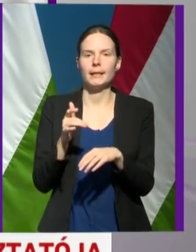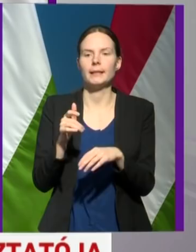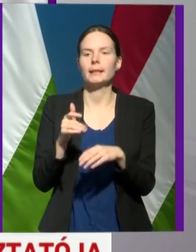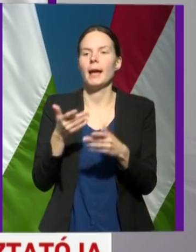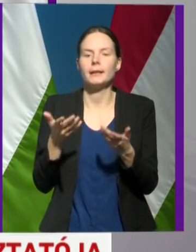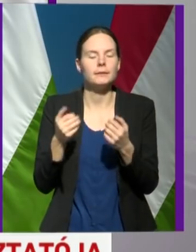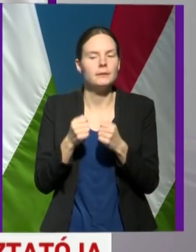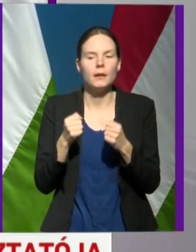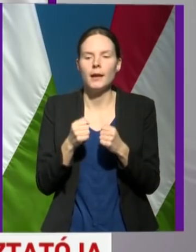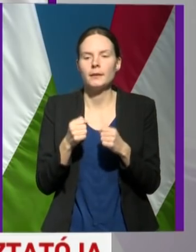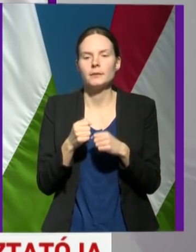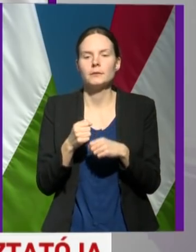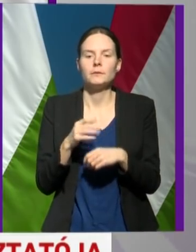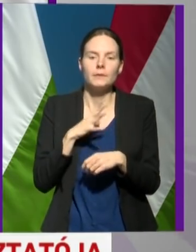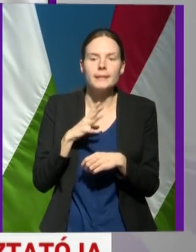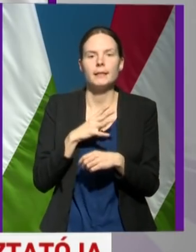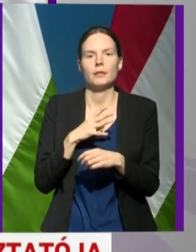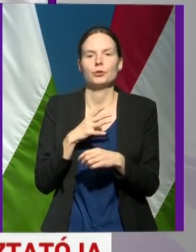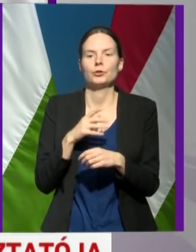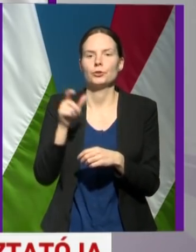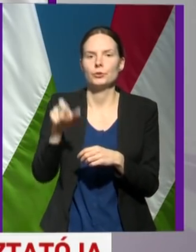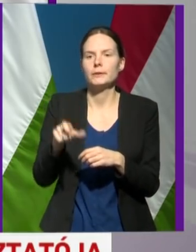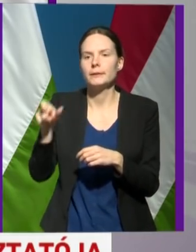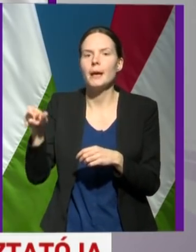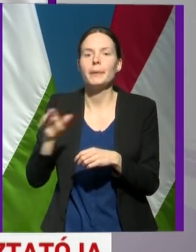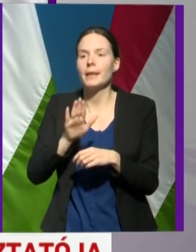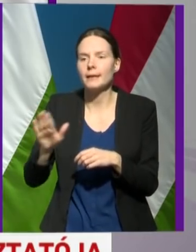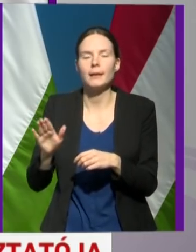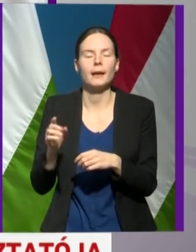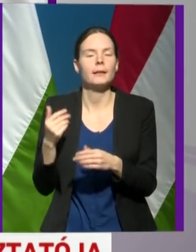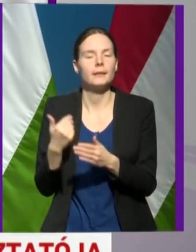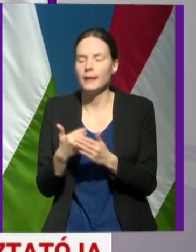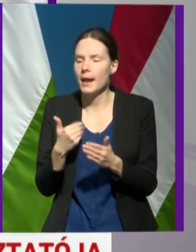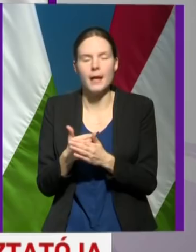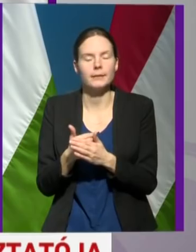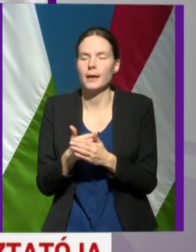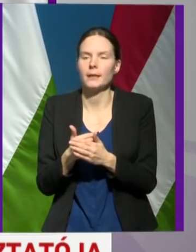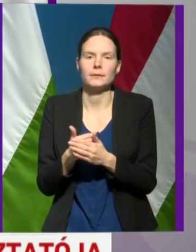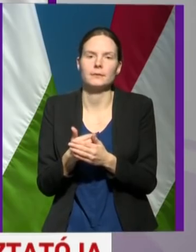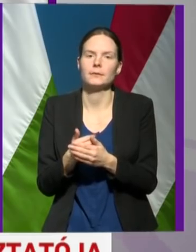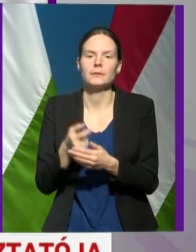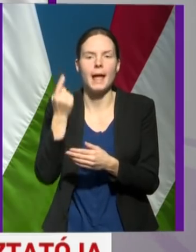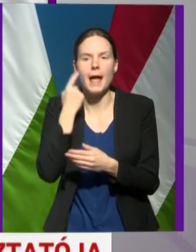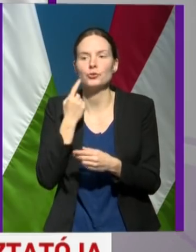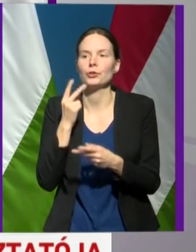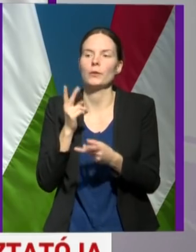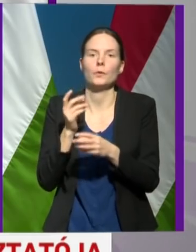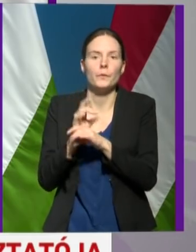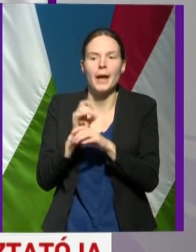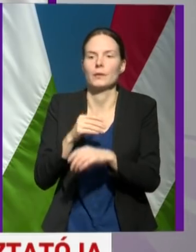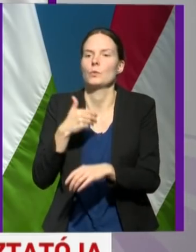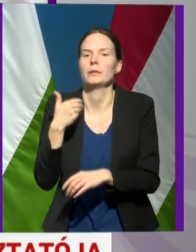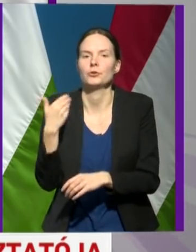legkompromittáltabb személyeknek ne lehessen még csak esélyük sem arra, hogy a